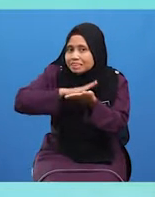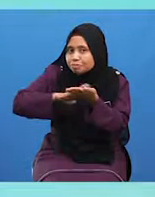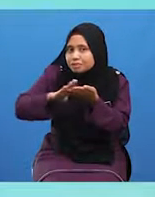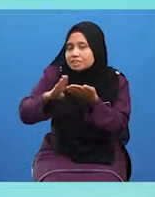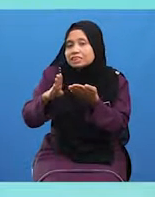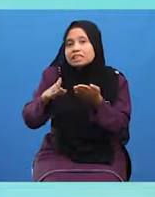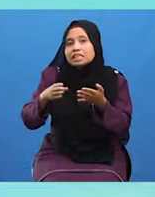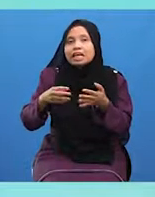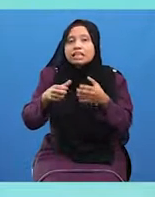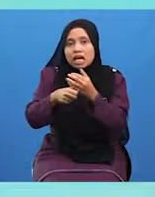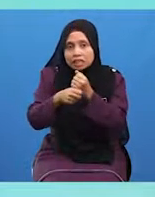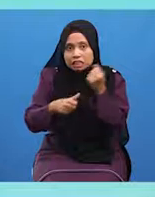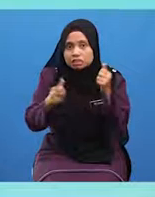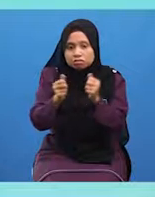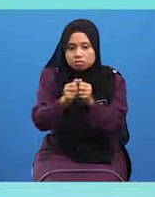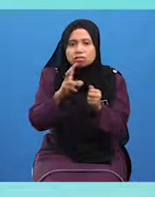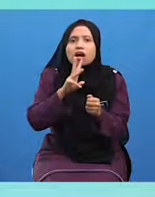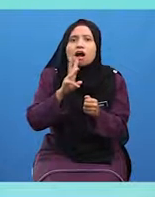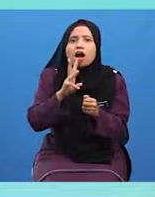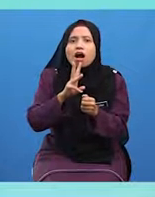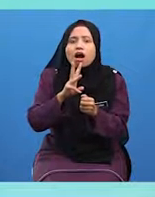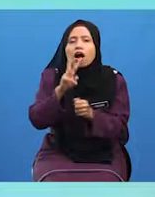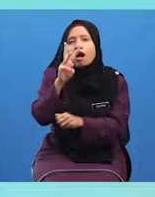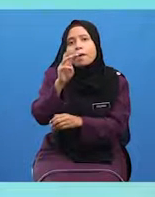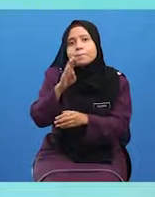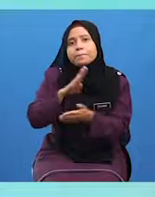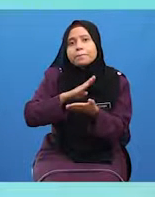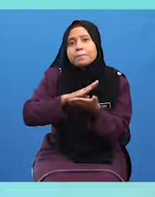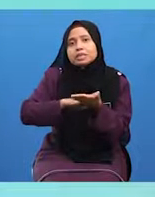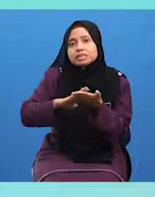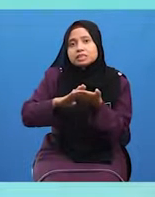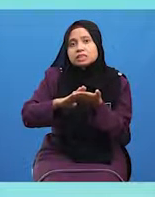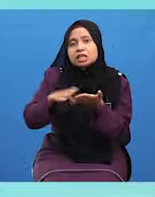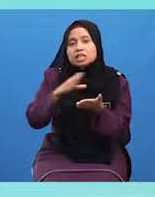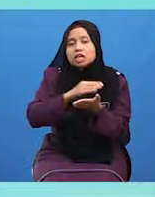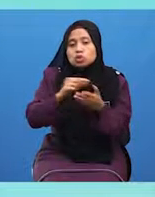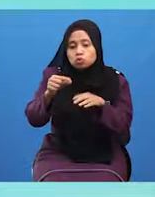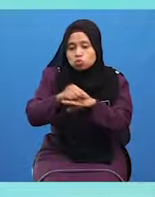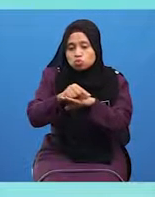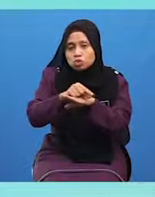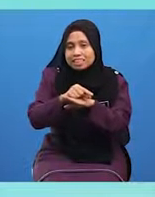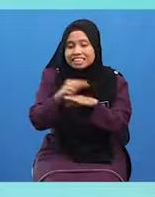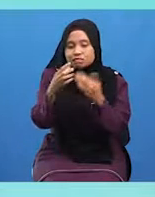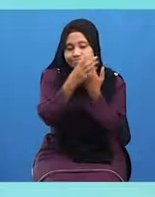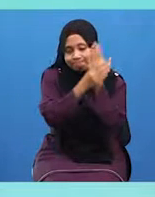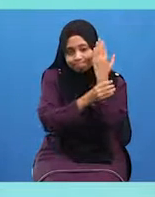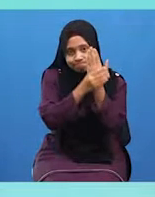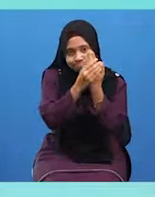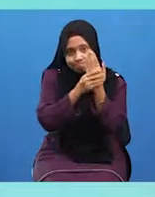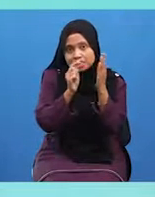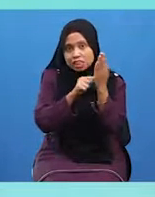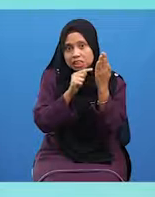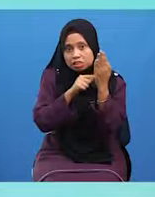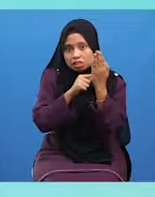najis Dengan air mutlak Dan basuh Menggunakan tangan kiri Sehingga bersih dan